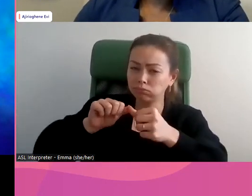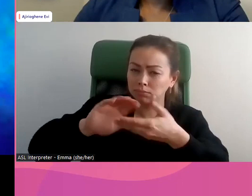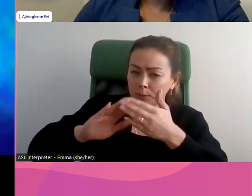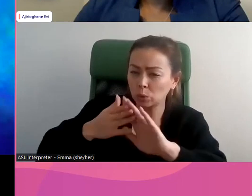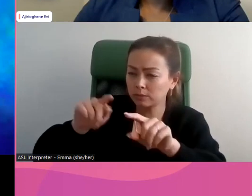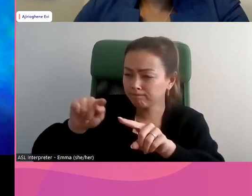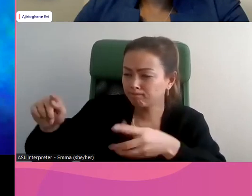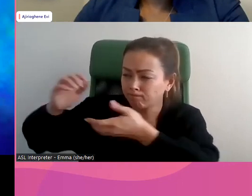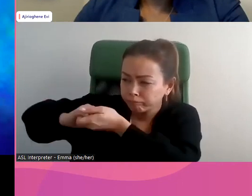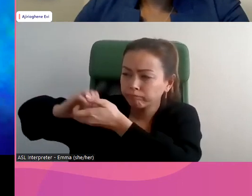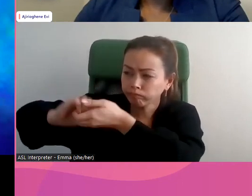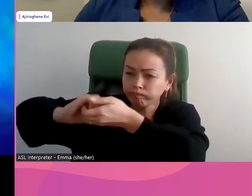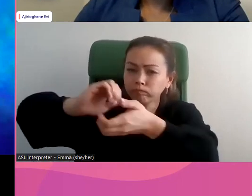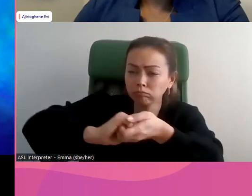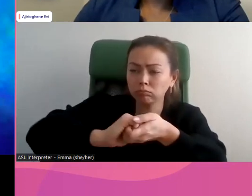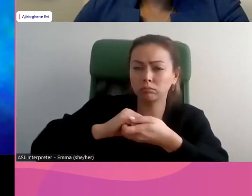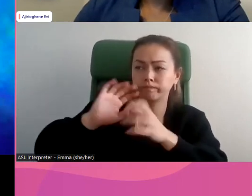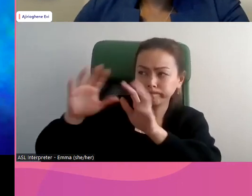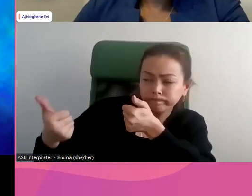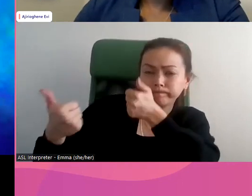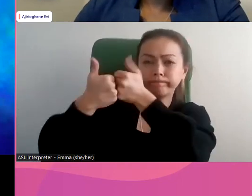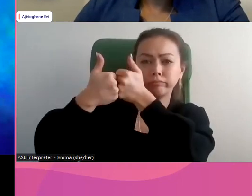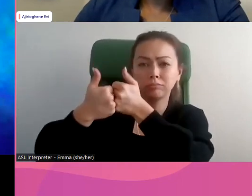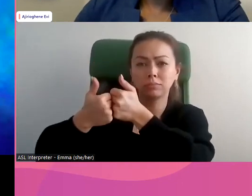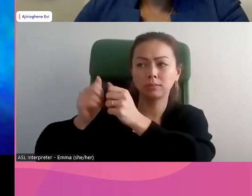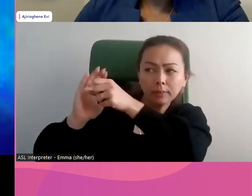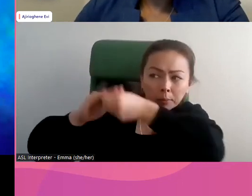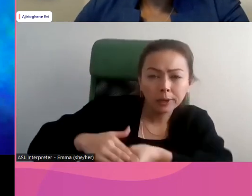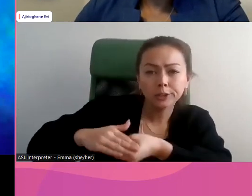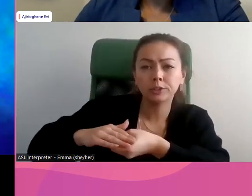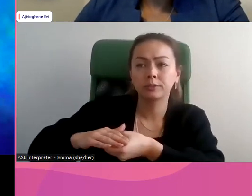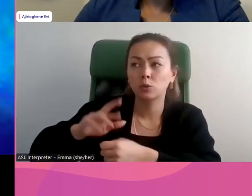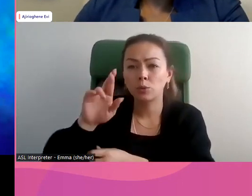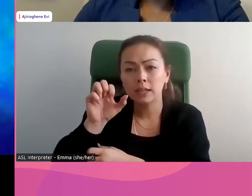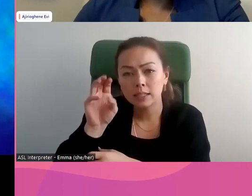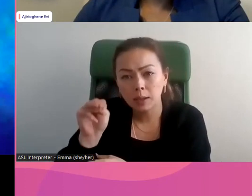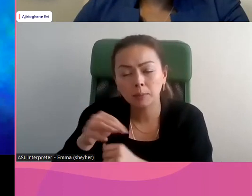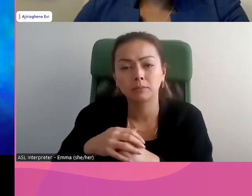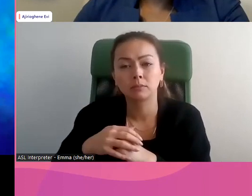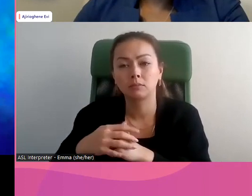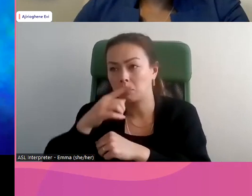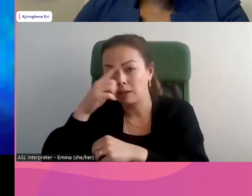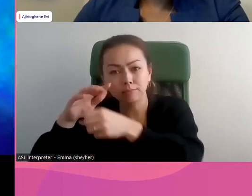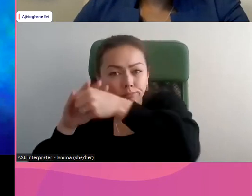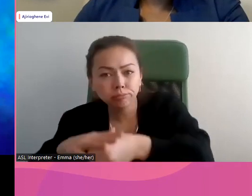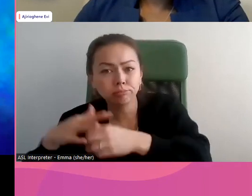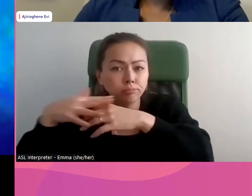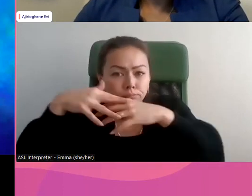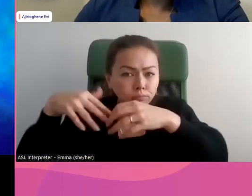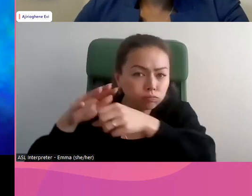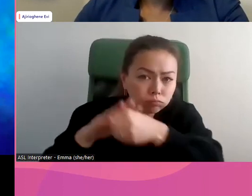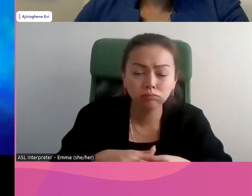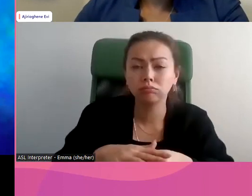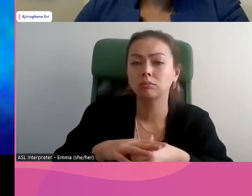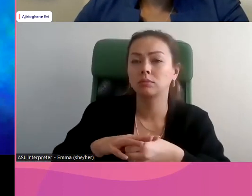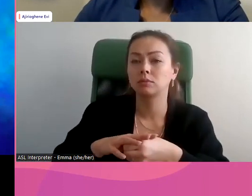contre les Noirs et d'autres formes d'oppression qui demeurent omniprésentes au Canada et qui entraînent des